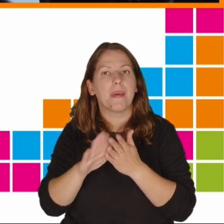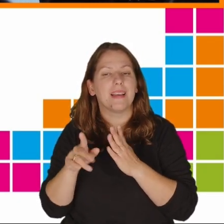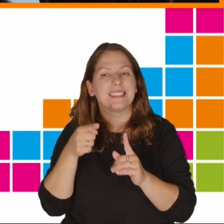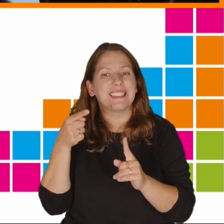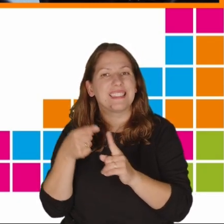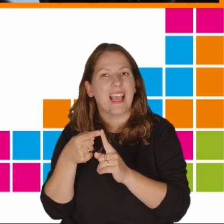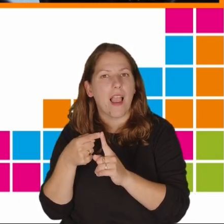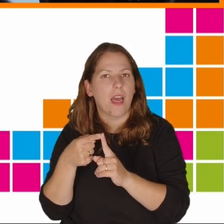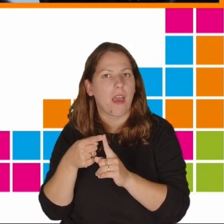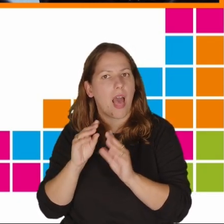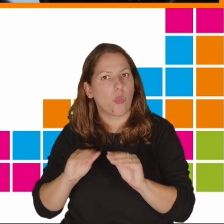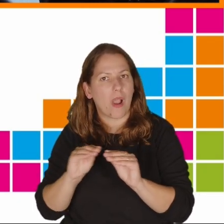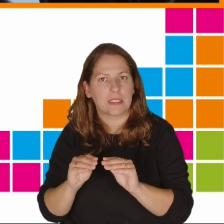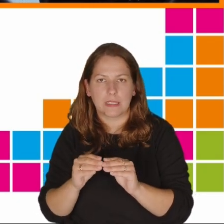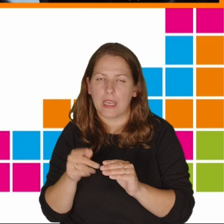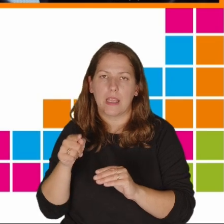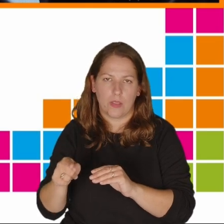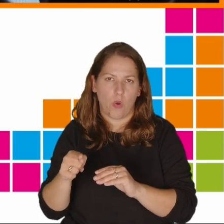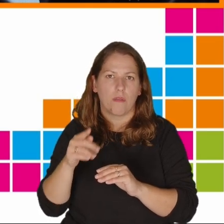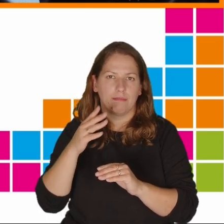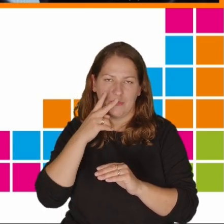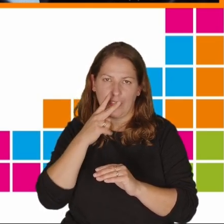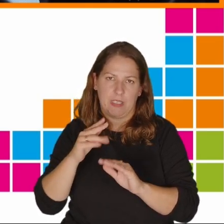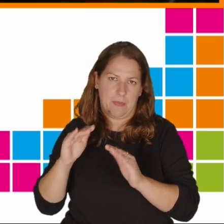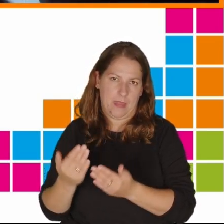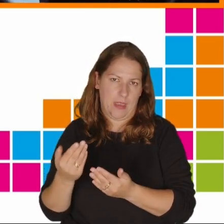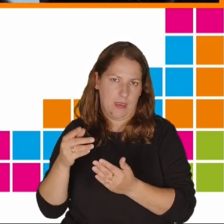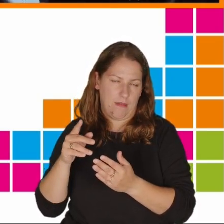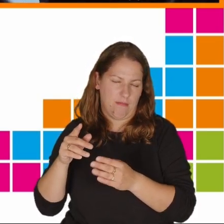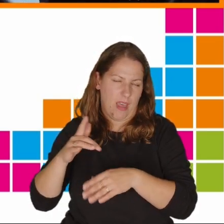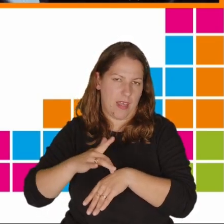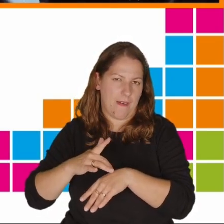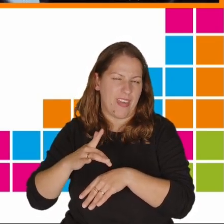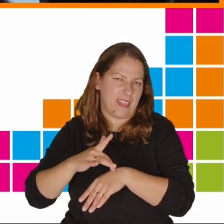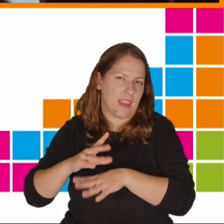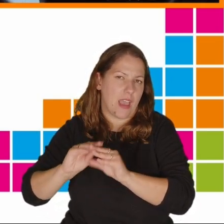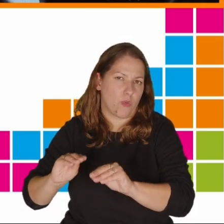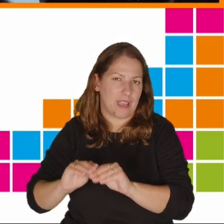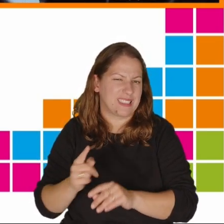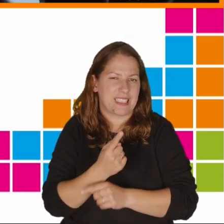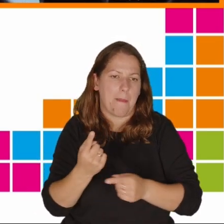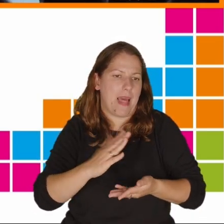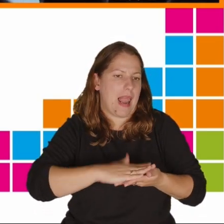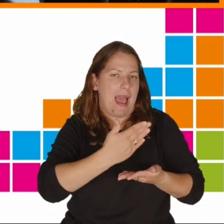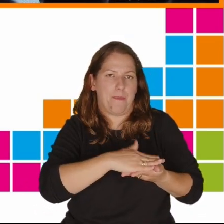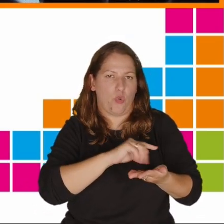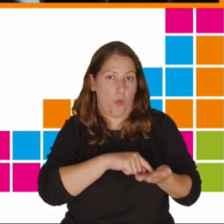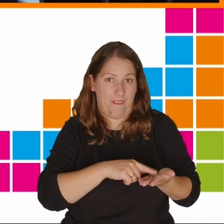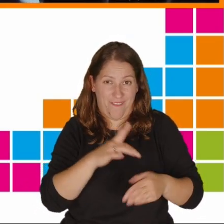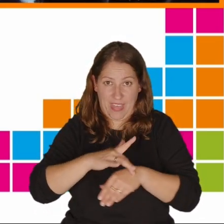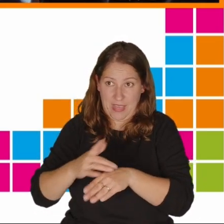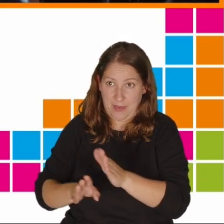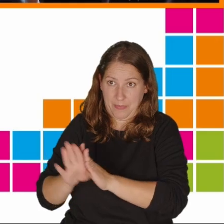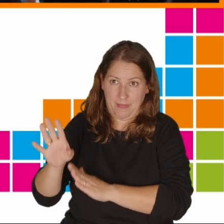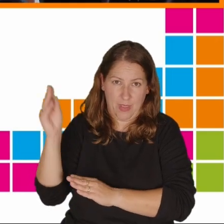ograniczony wpływ na wyniki nauczania, a więc same laptopy nie poprawią wyników